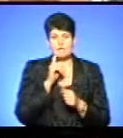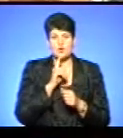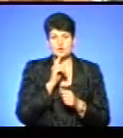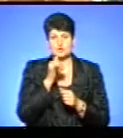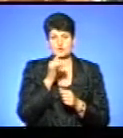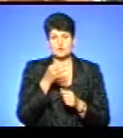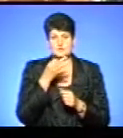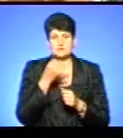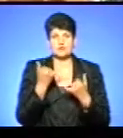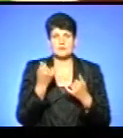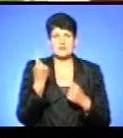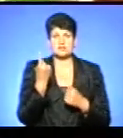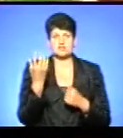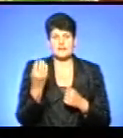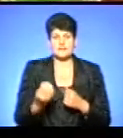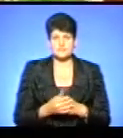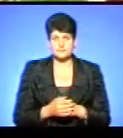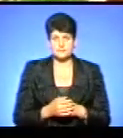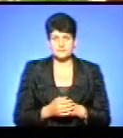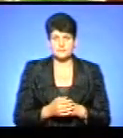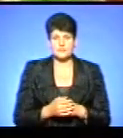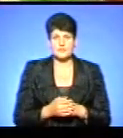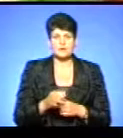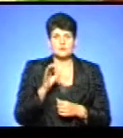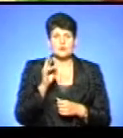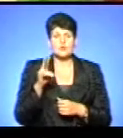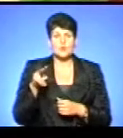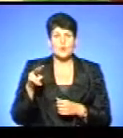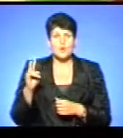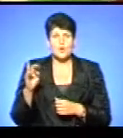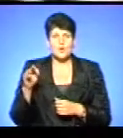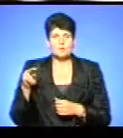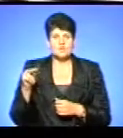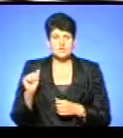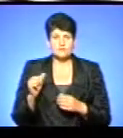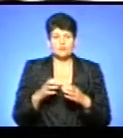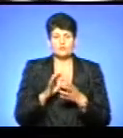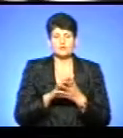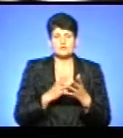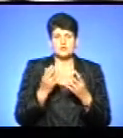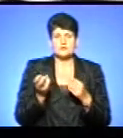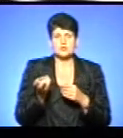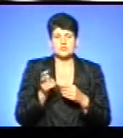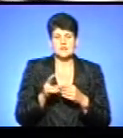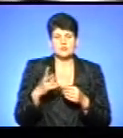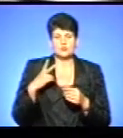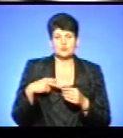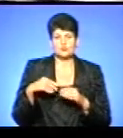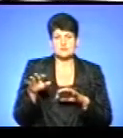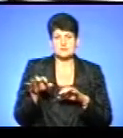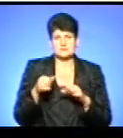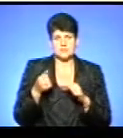можемо сказати, тоді перший день. Олександра Копча у перший день роботи групи продовженого дня прийшла за своєю донькою-першокласницею